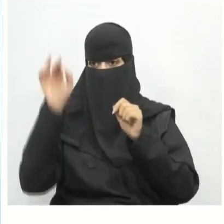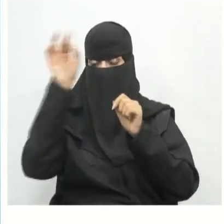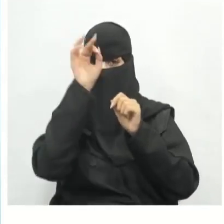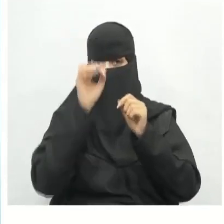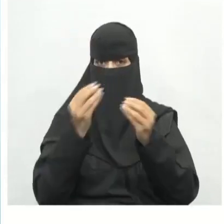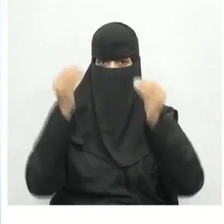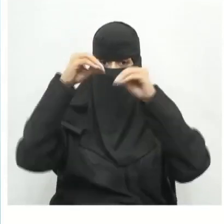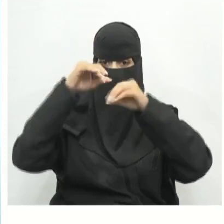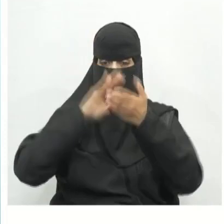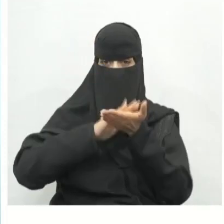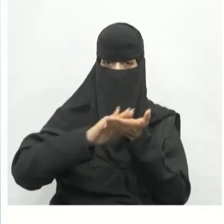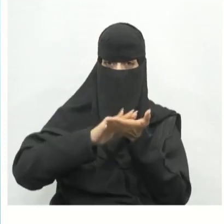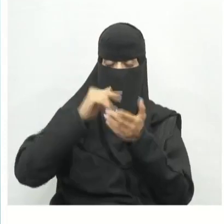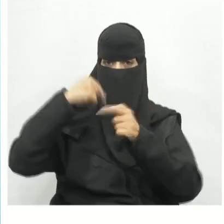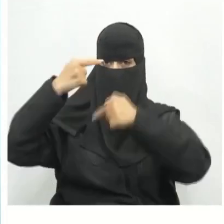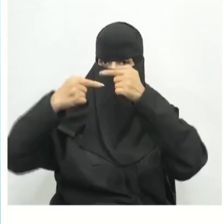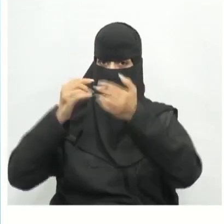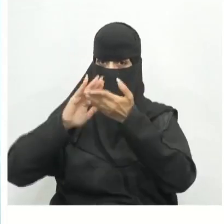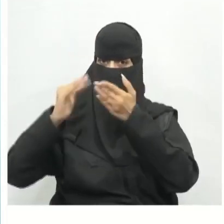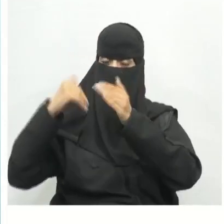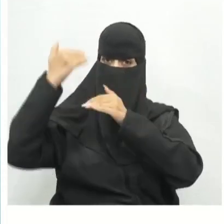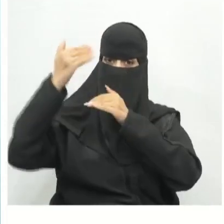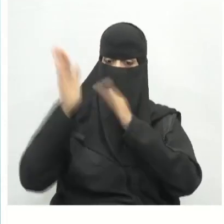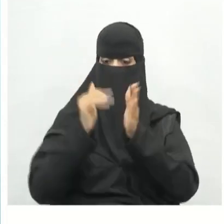خلال إضافة طبقة تلوى أخرى